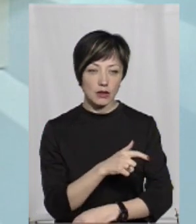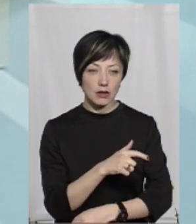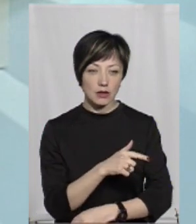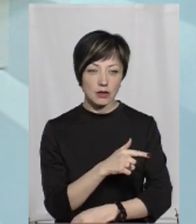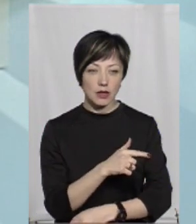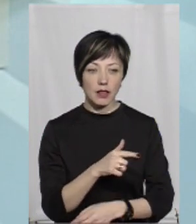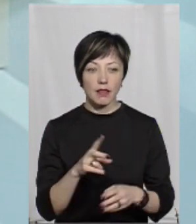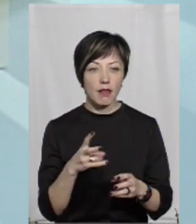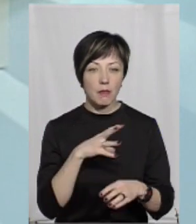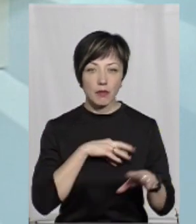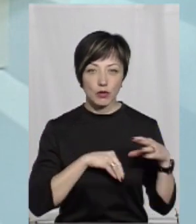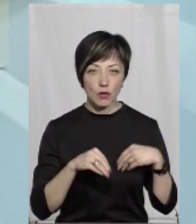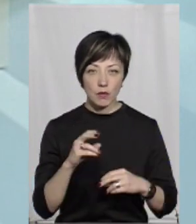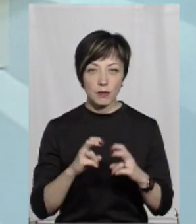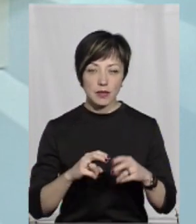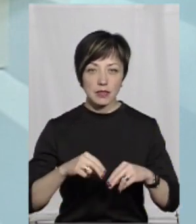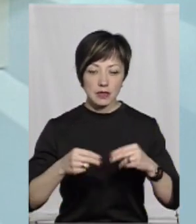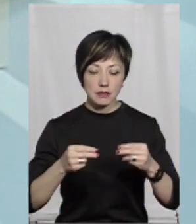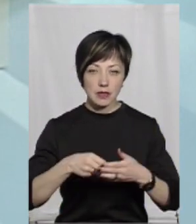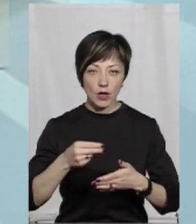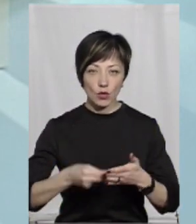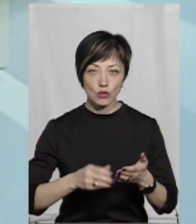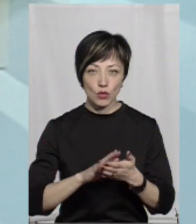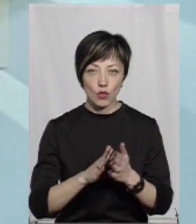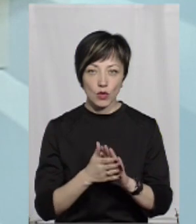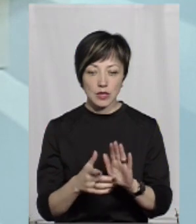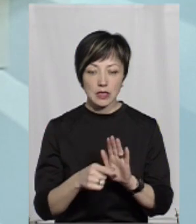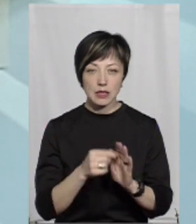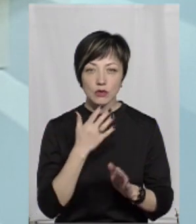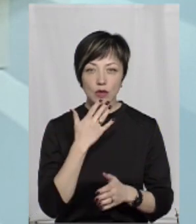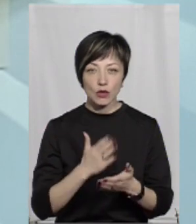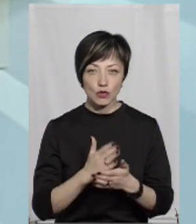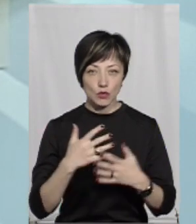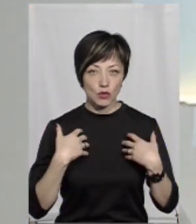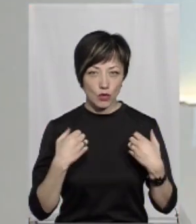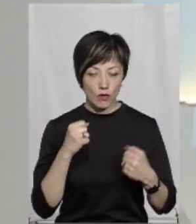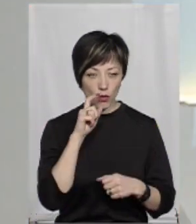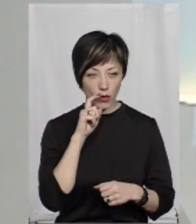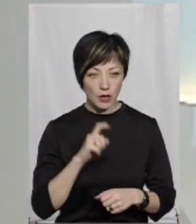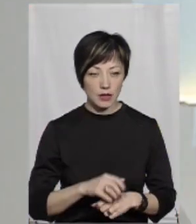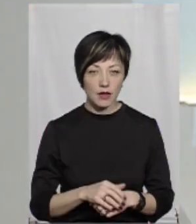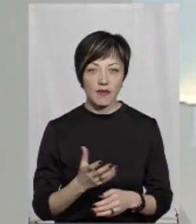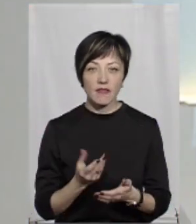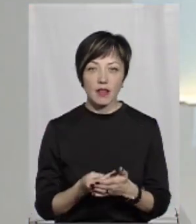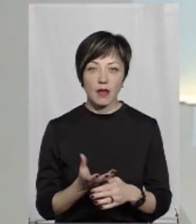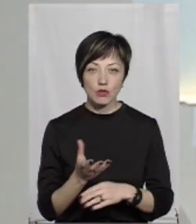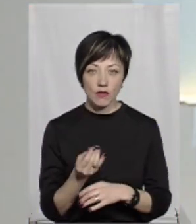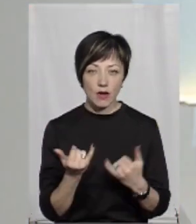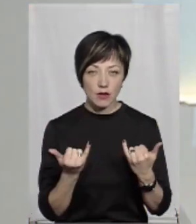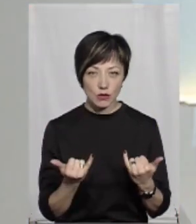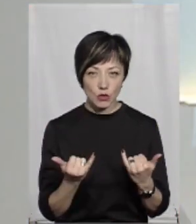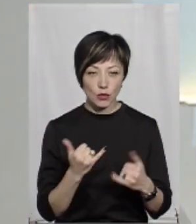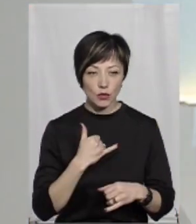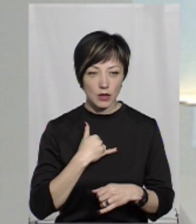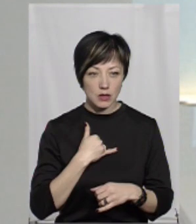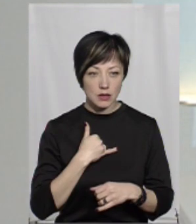неприбуткові підприємства і буде заключена угода з Національною службою здоров'я України. Фінансування сьогодні йде